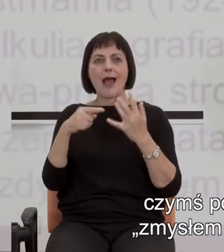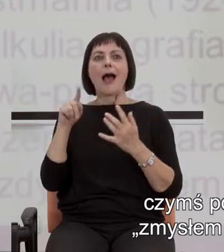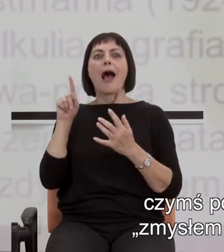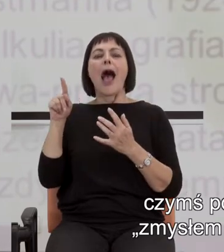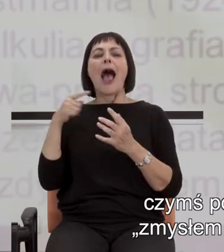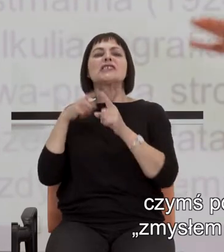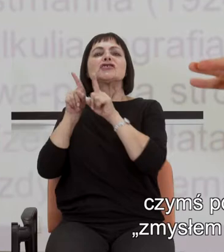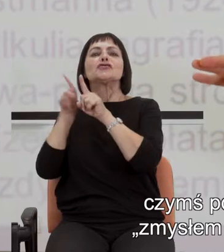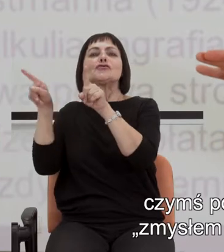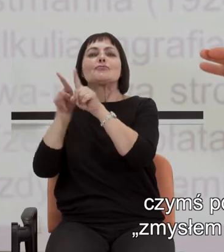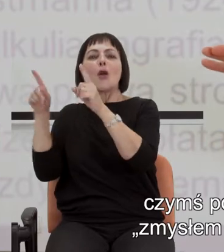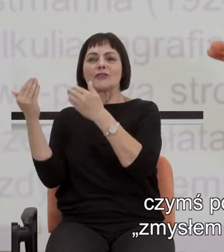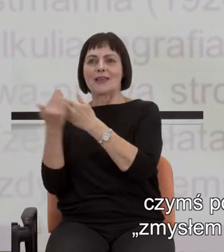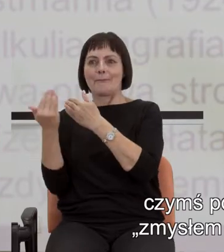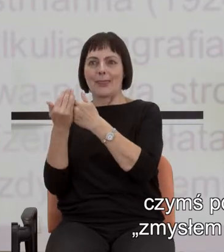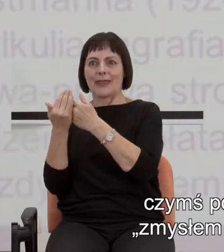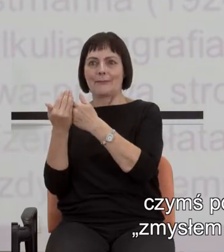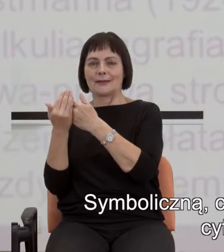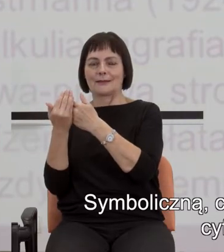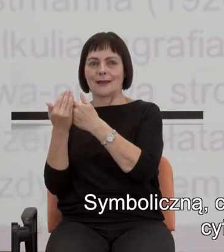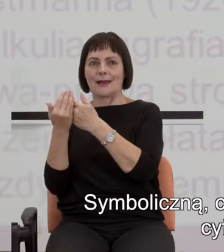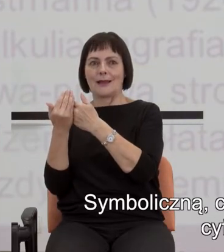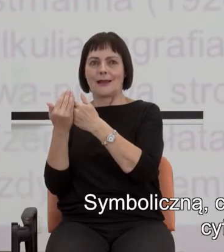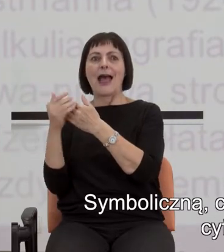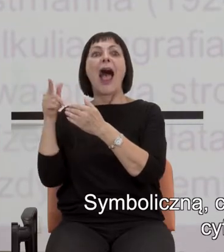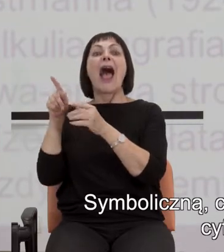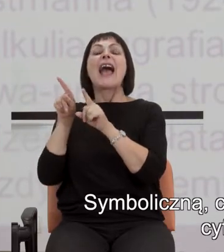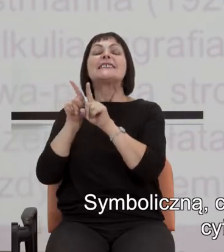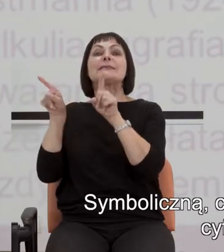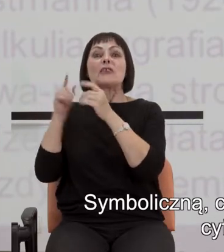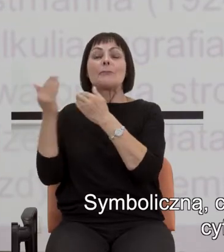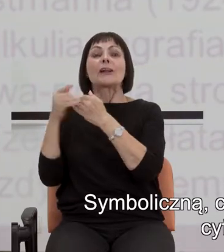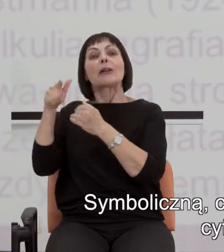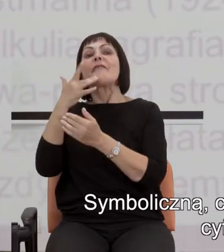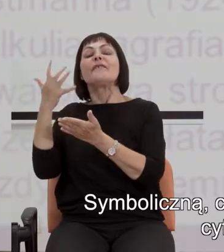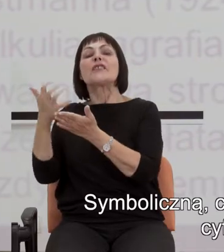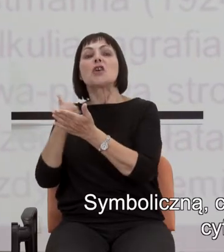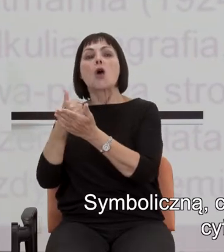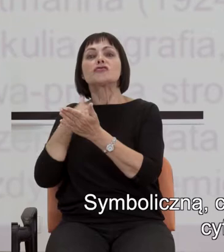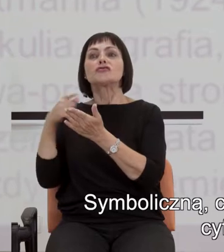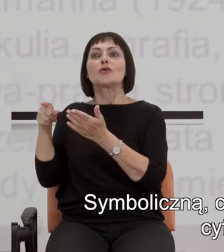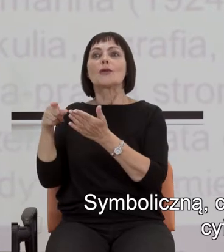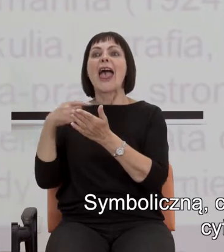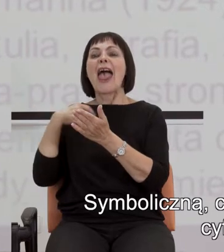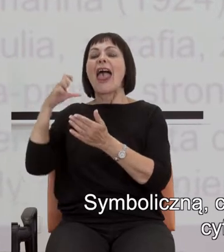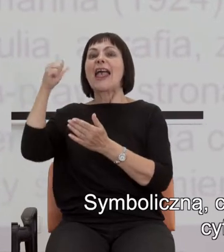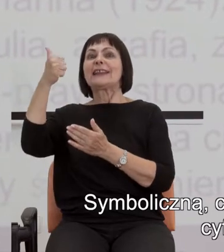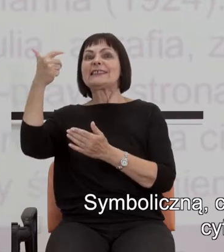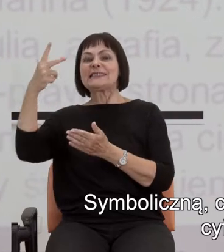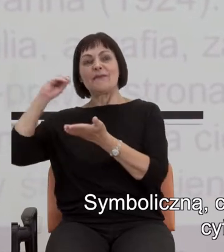a symboliczną matematyką. Symboliczną, czyli taką, która wykorzystuje na przykład notacje, cyfry